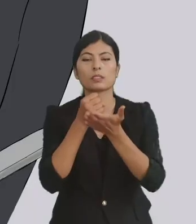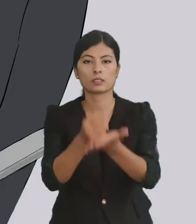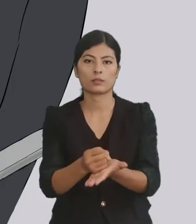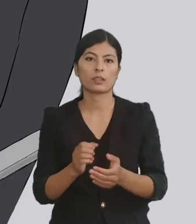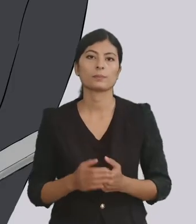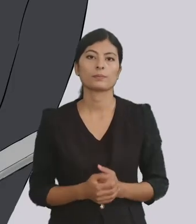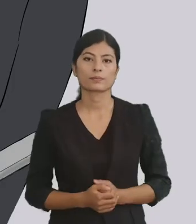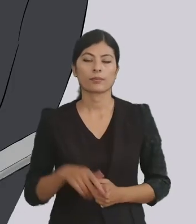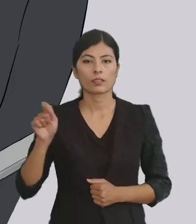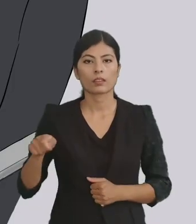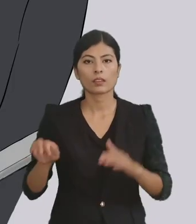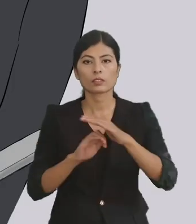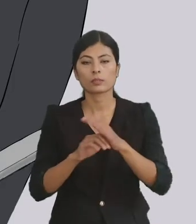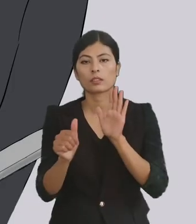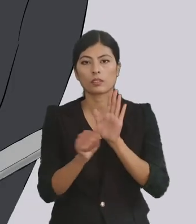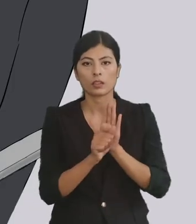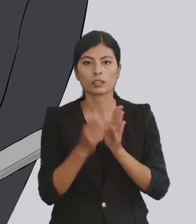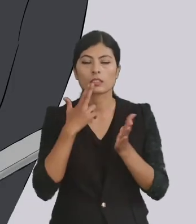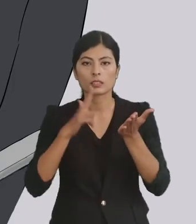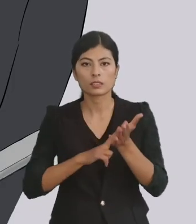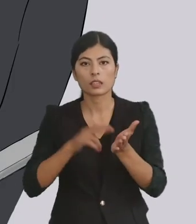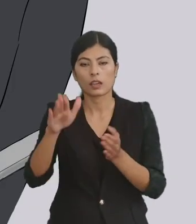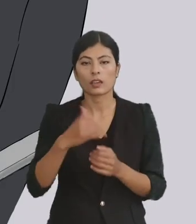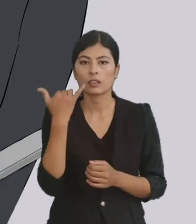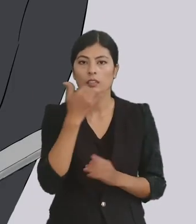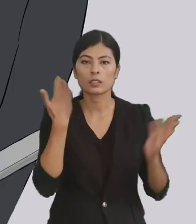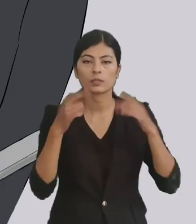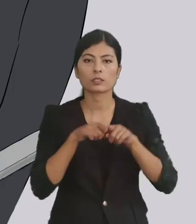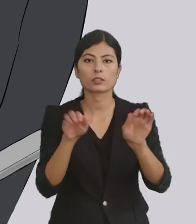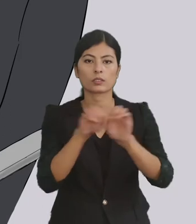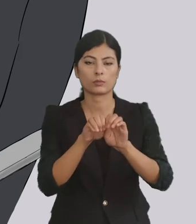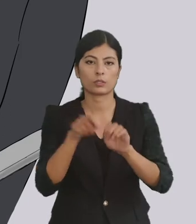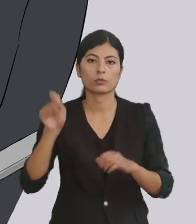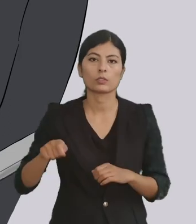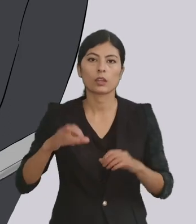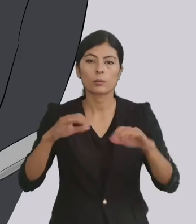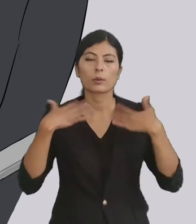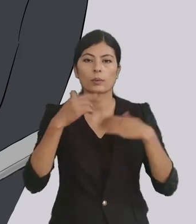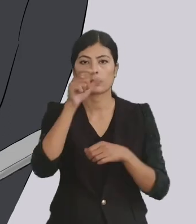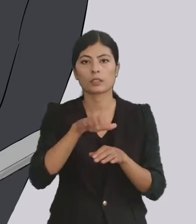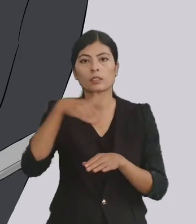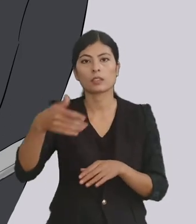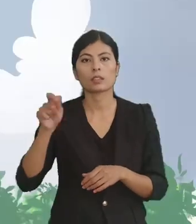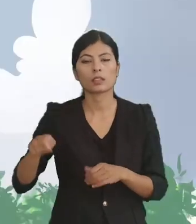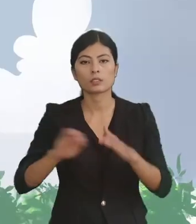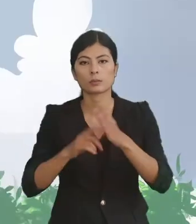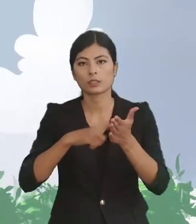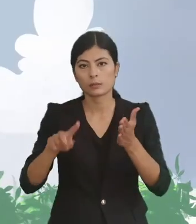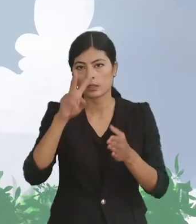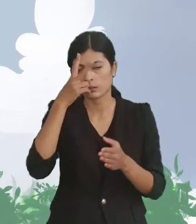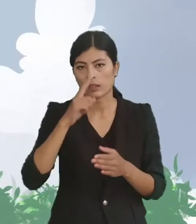नियाएक समिती समप्षे निविदन परेकु लेंगी किमसा सम्मनित मुद्धाको प्रवावित बेक्तिलाई नियाएक समिती को सिफारीज वा